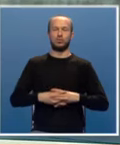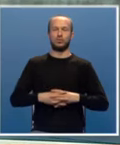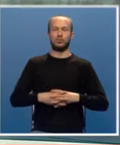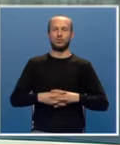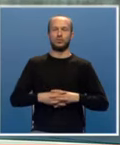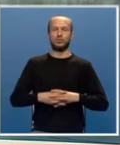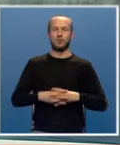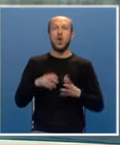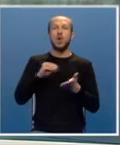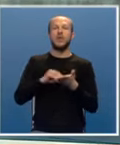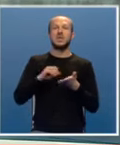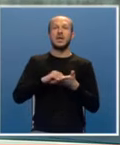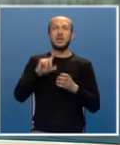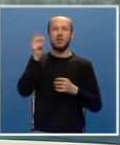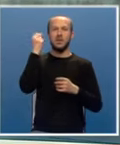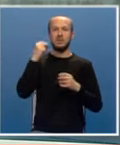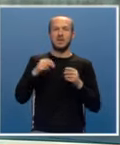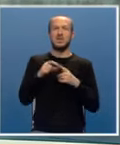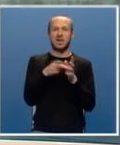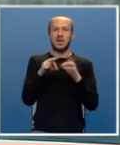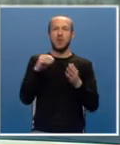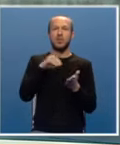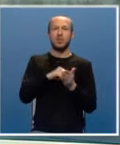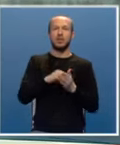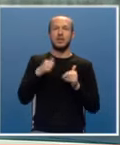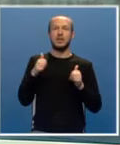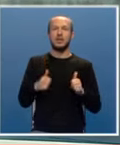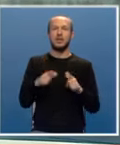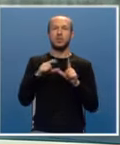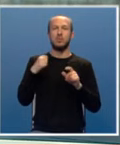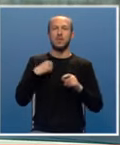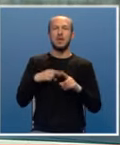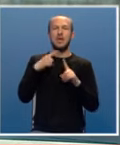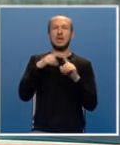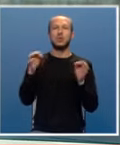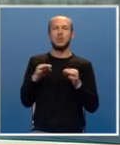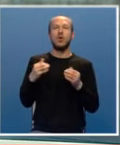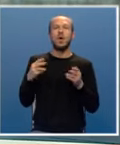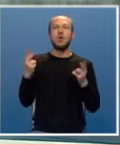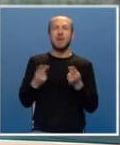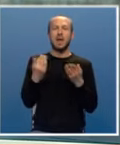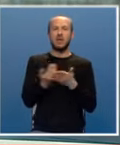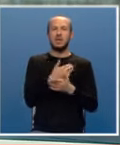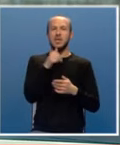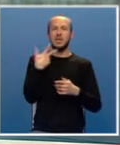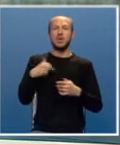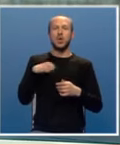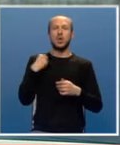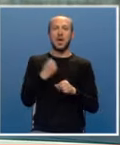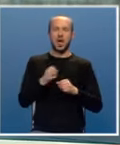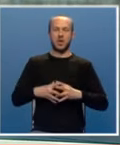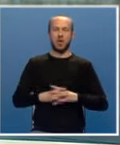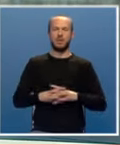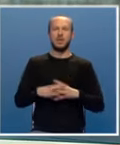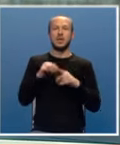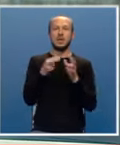Novinjska agencija Republike Srpske Srna obilježila je danas u Bjeljeni krsnu slavu blagovijesti 30 godina rada.